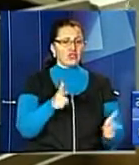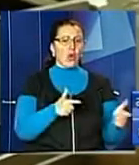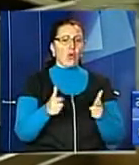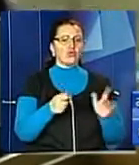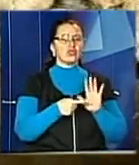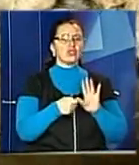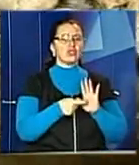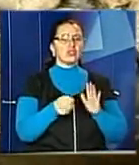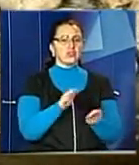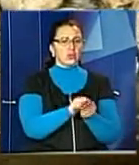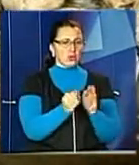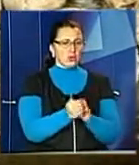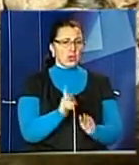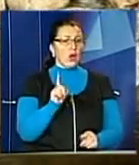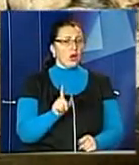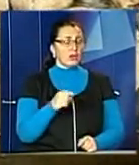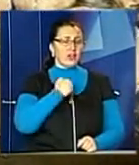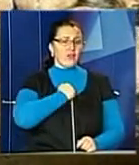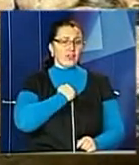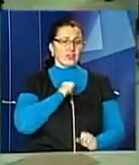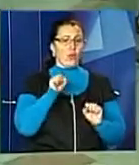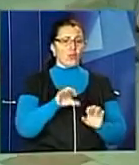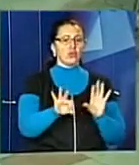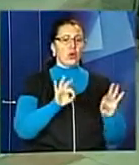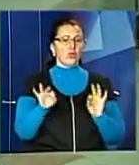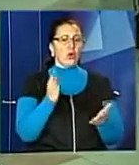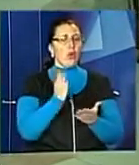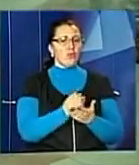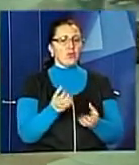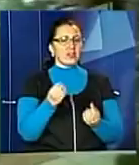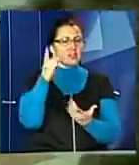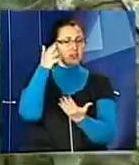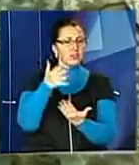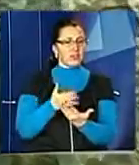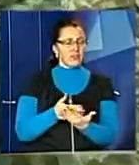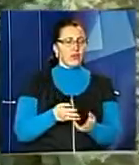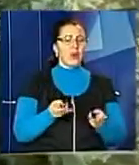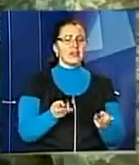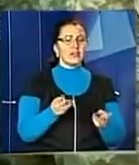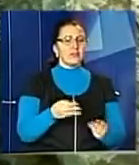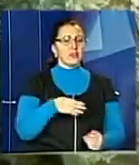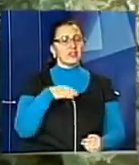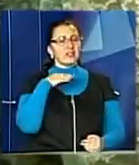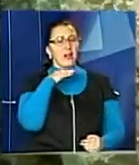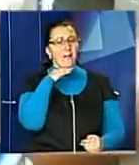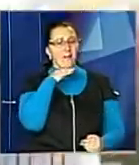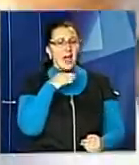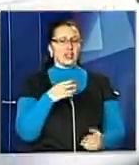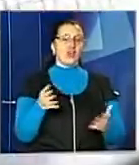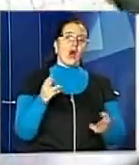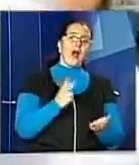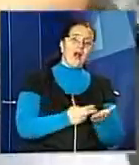600 котлет. Однак військові зможуть обрати, бо в меню є і запечене м'ясо. Окрім того, суп на вибір і дві каші на гарнір.